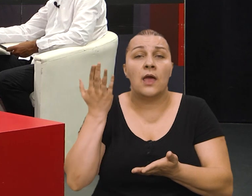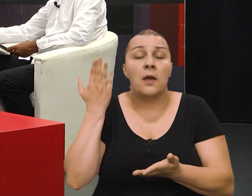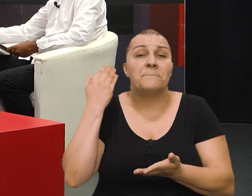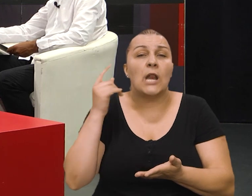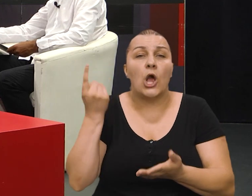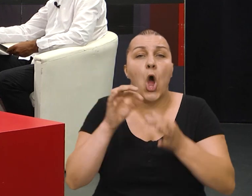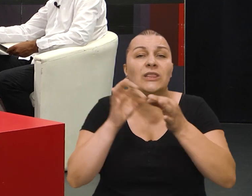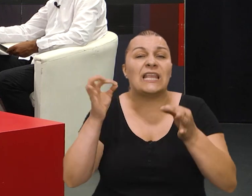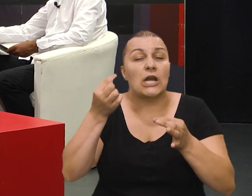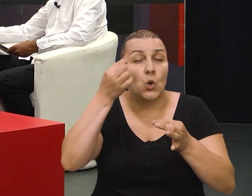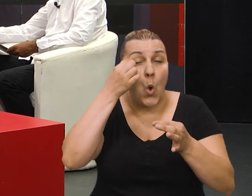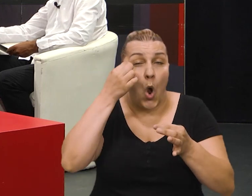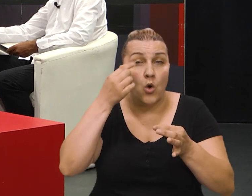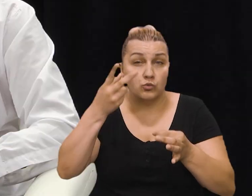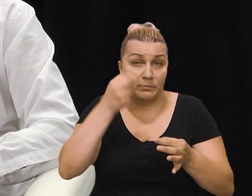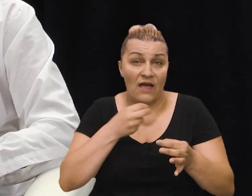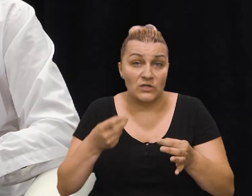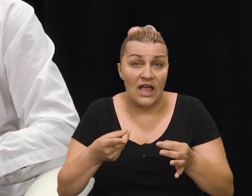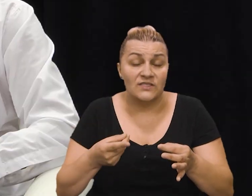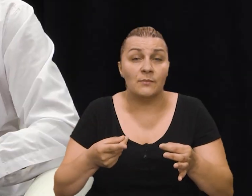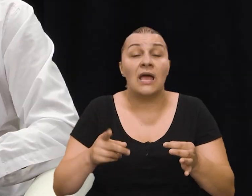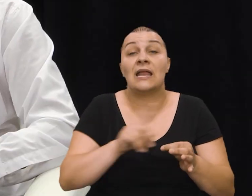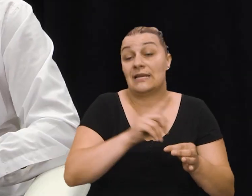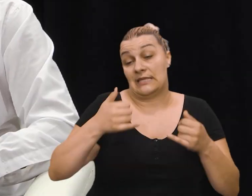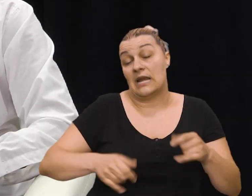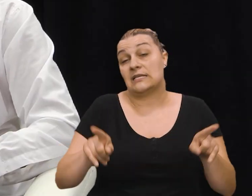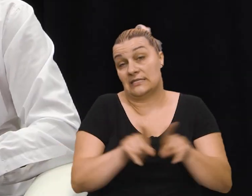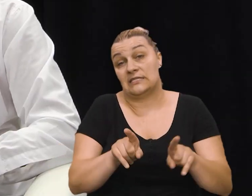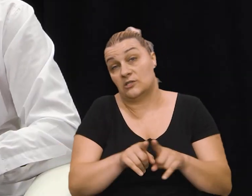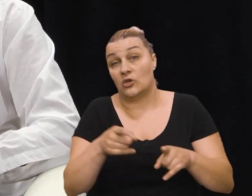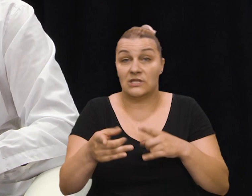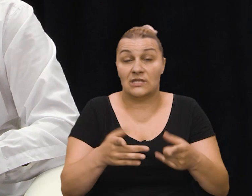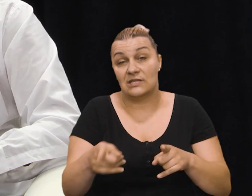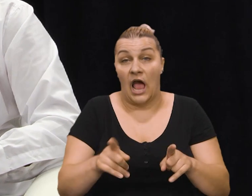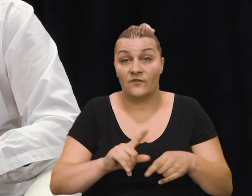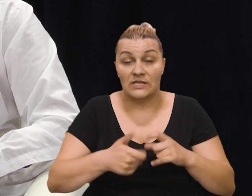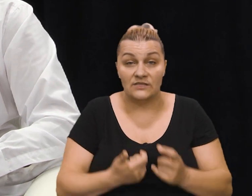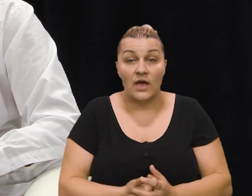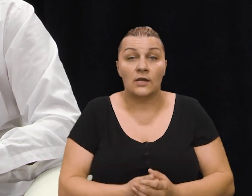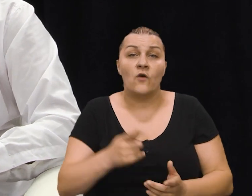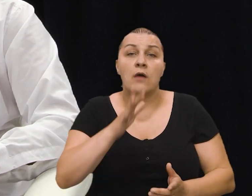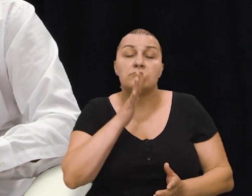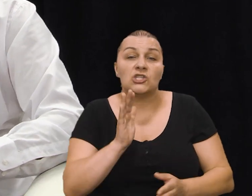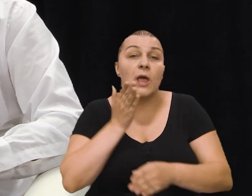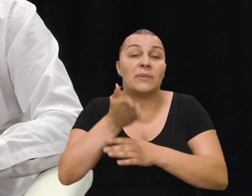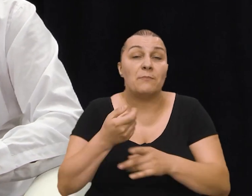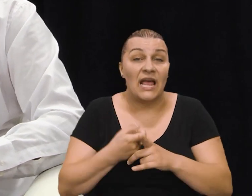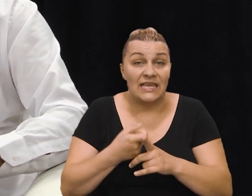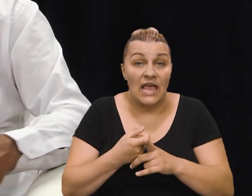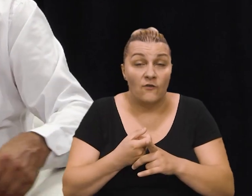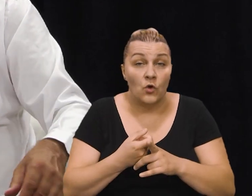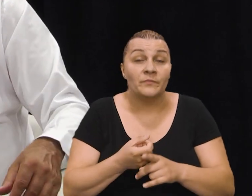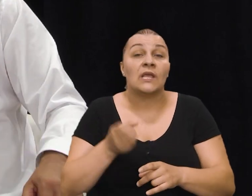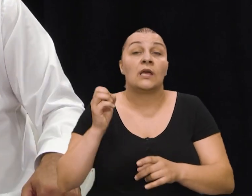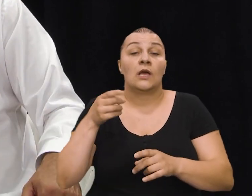trnu oku pravoslavcima. Vjerujem da ni danas ništa manje intenziteta nije ta mržnja prema Kijevu.